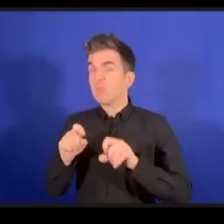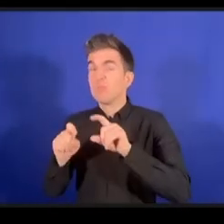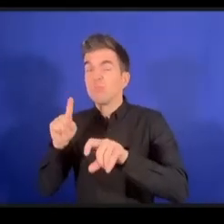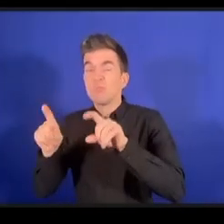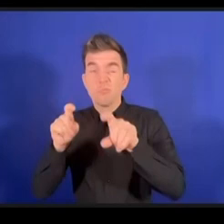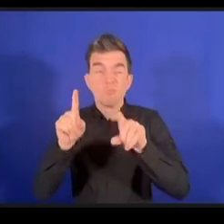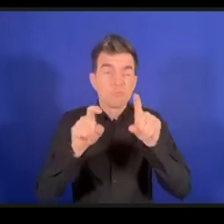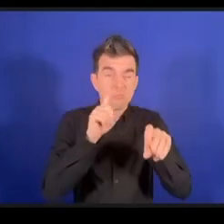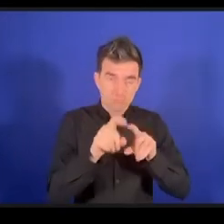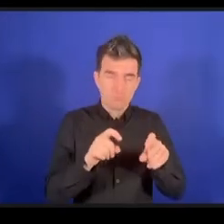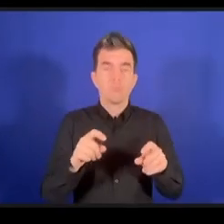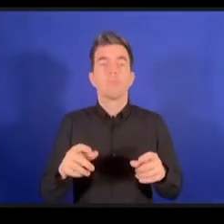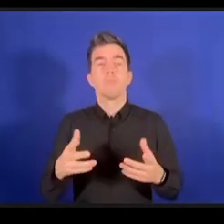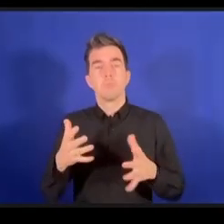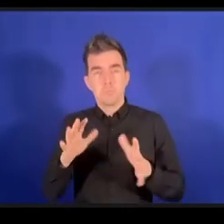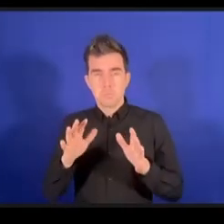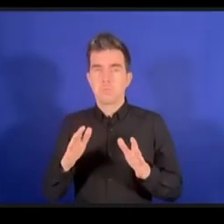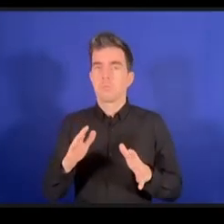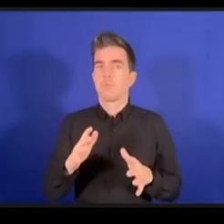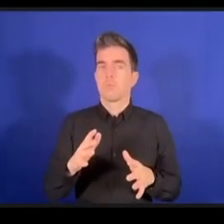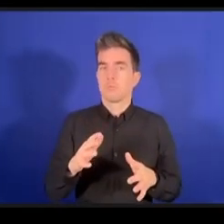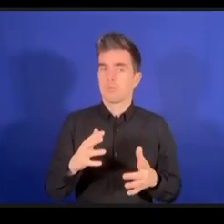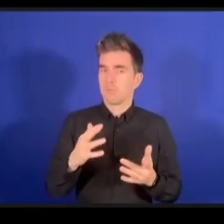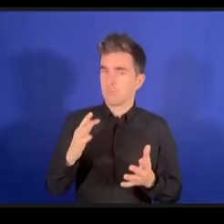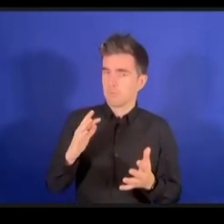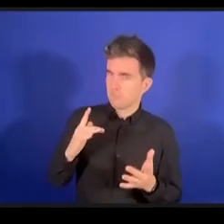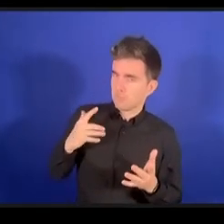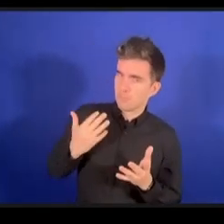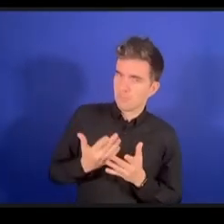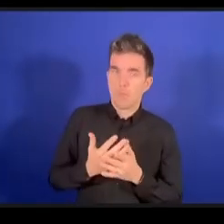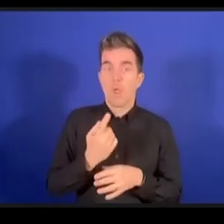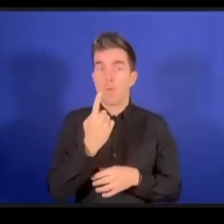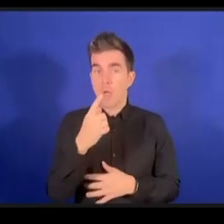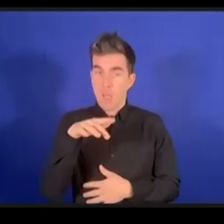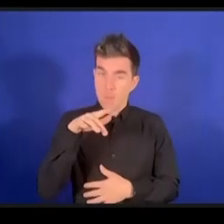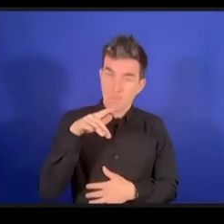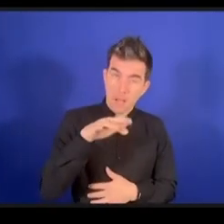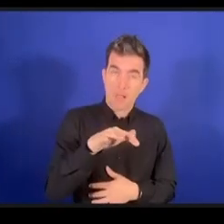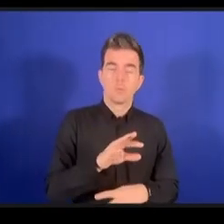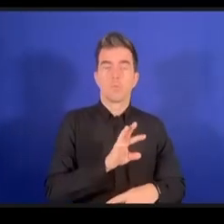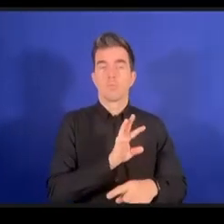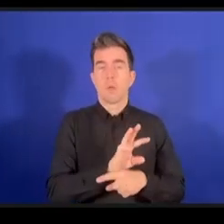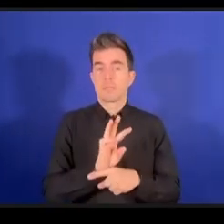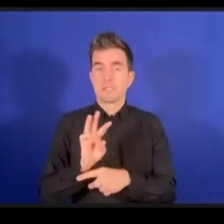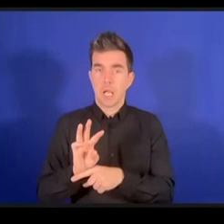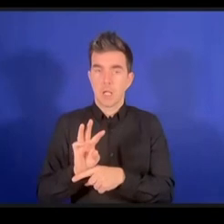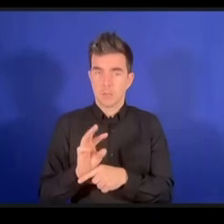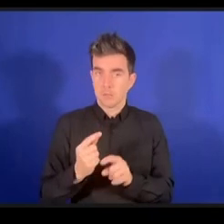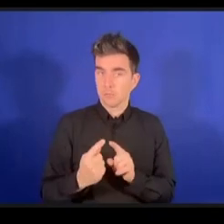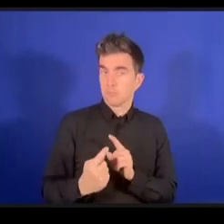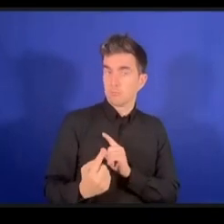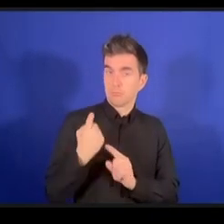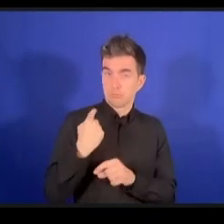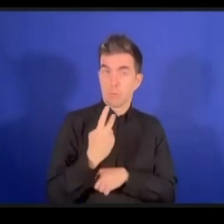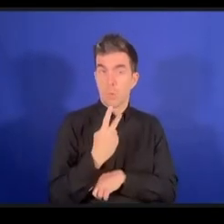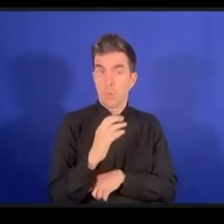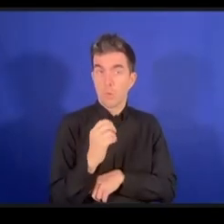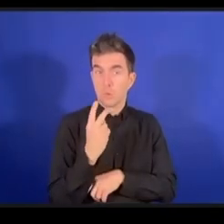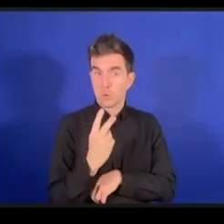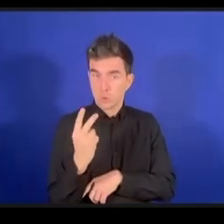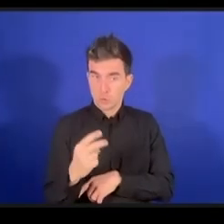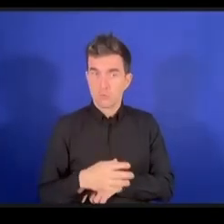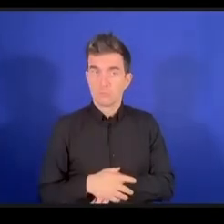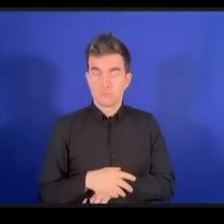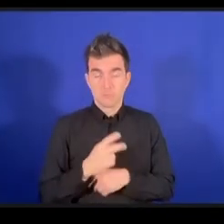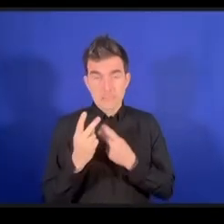سنة 2020 يدل على أن 97% من صفحات الانترنت